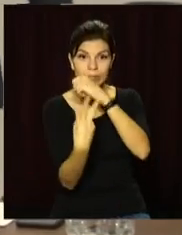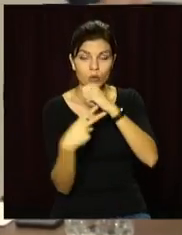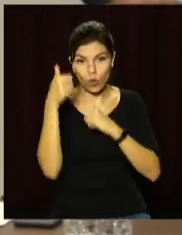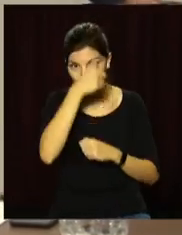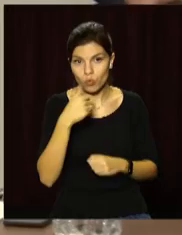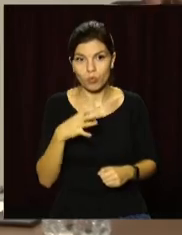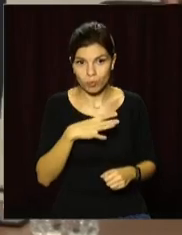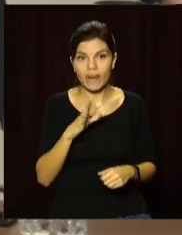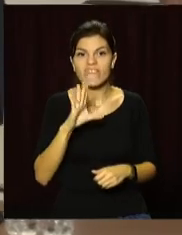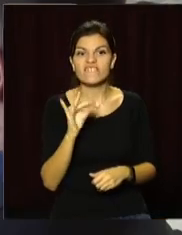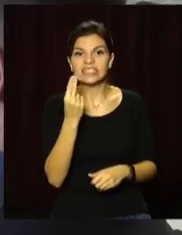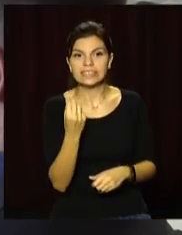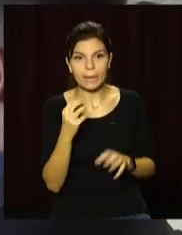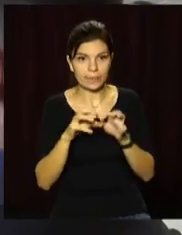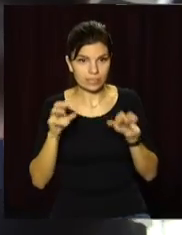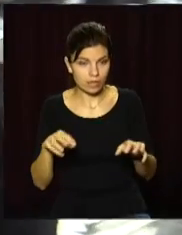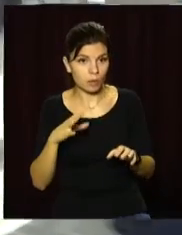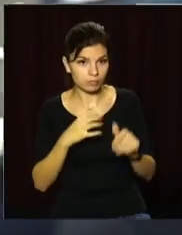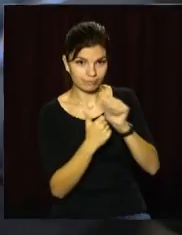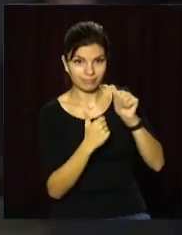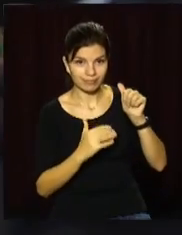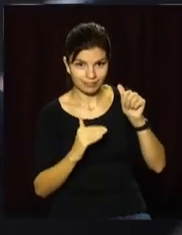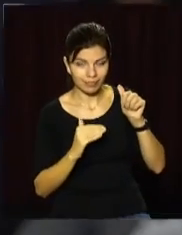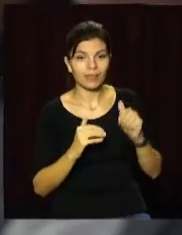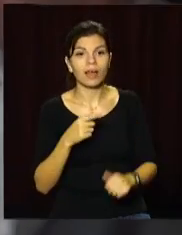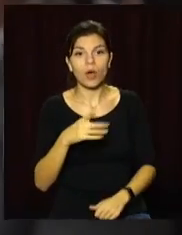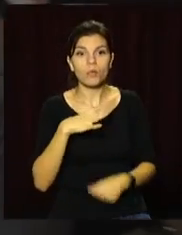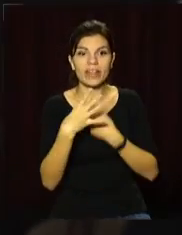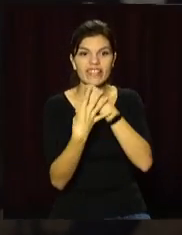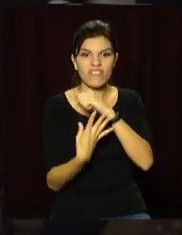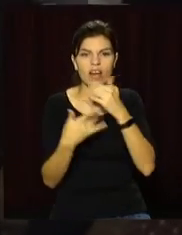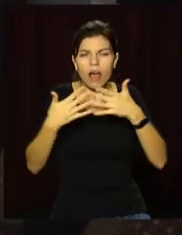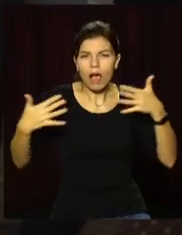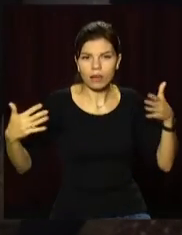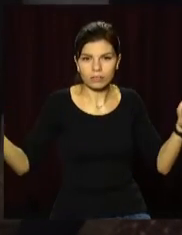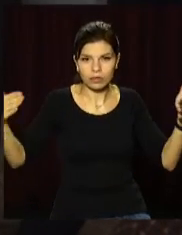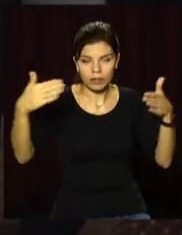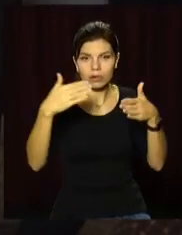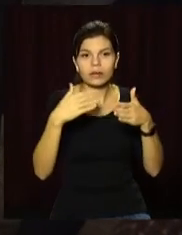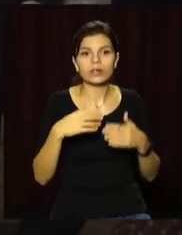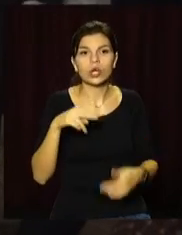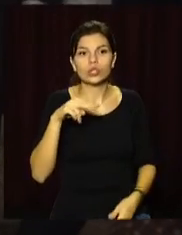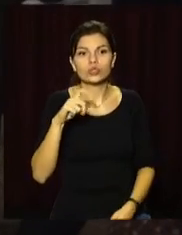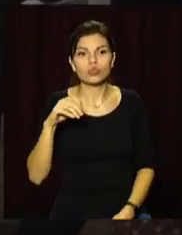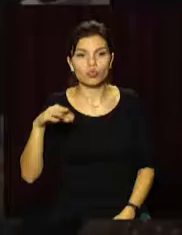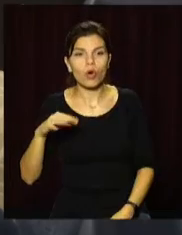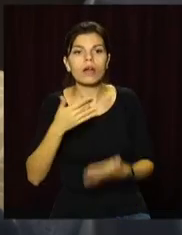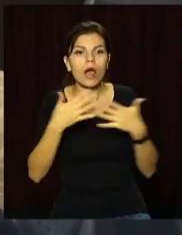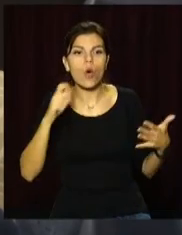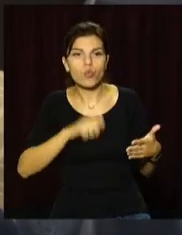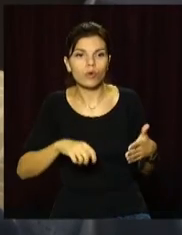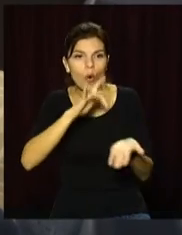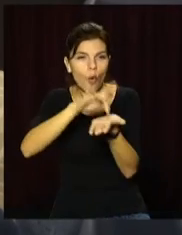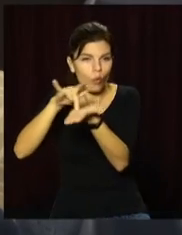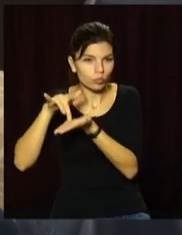обіймав посаду віце-президента. Право голосу на засіданні мали 19 делегатів – представників Федерації дзюдо з різних регіонів. За